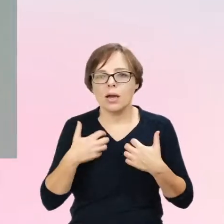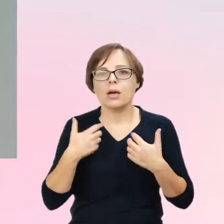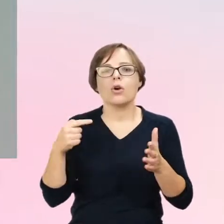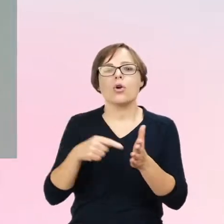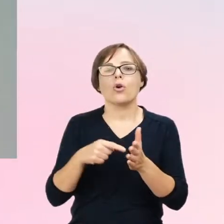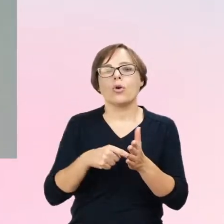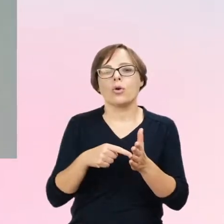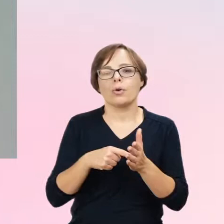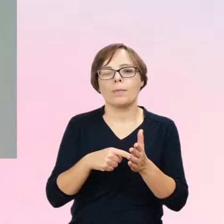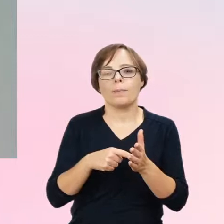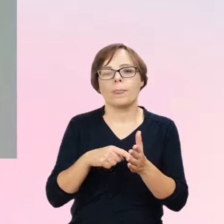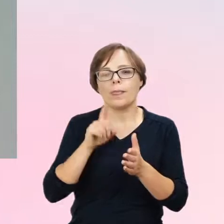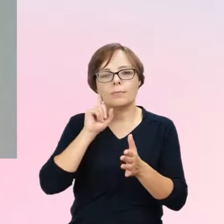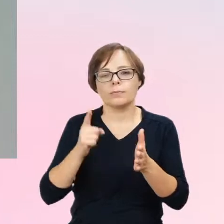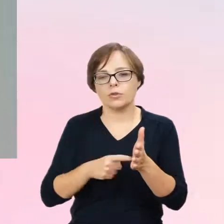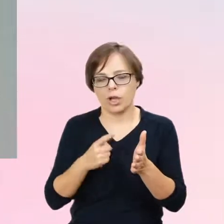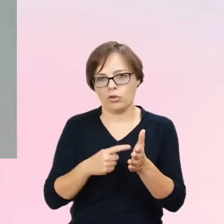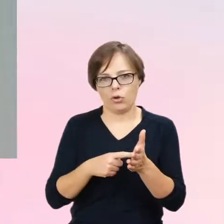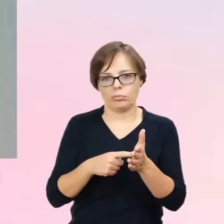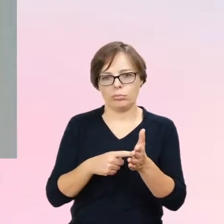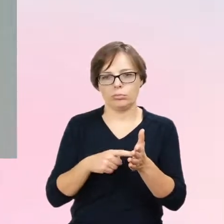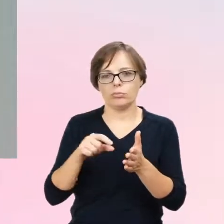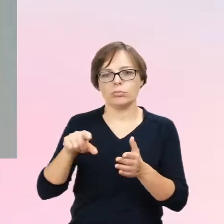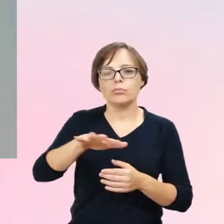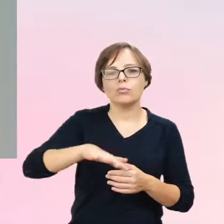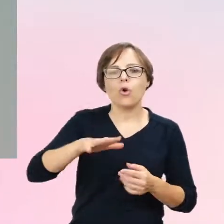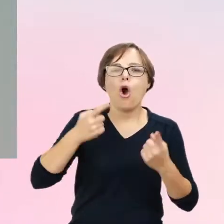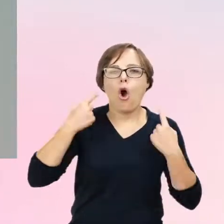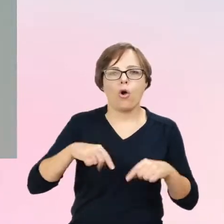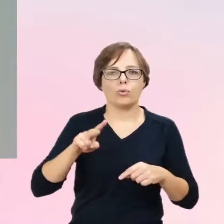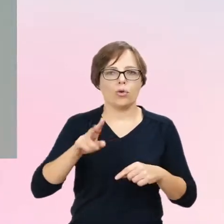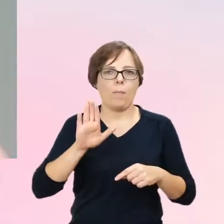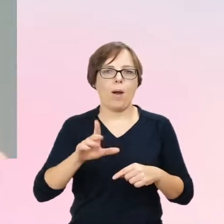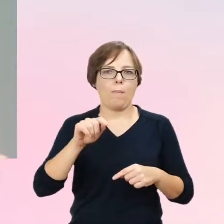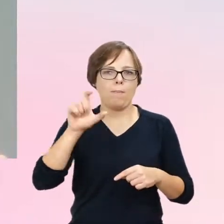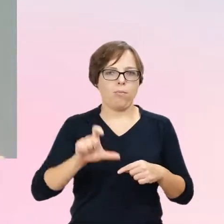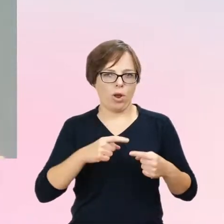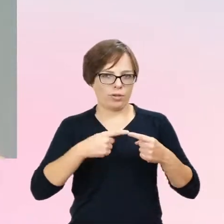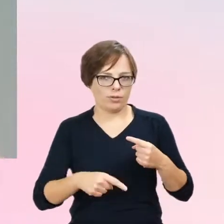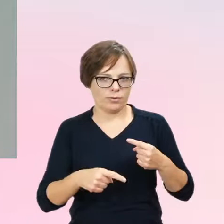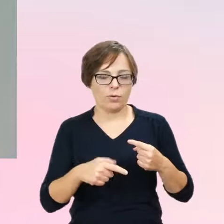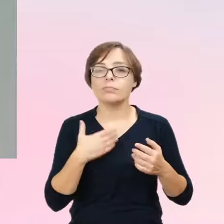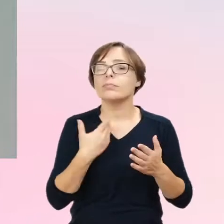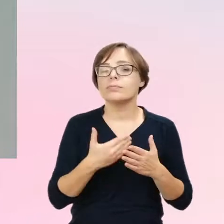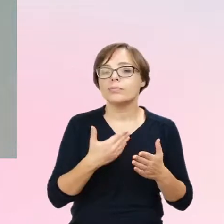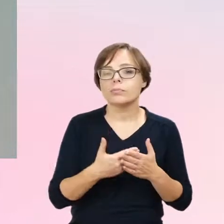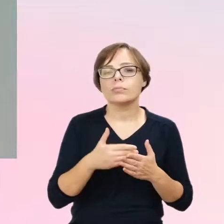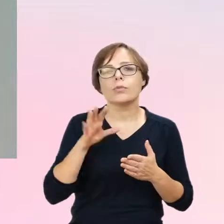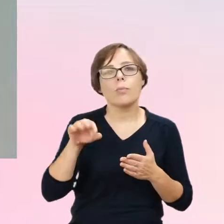one są częste wśród osób z dysforią płci, bo często jest kwestia tej